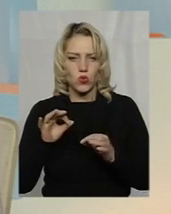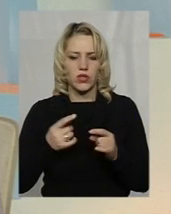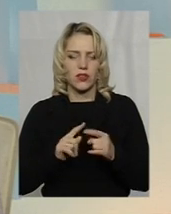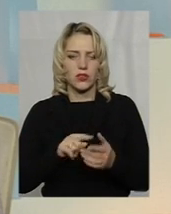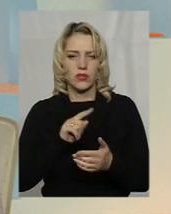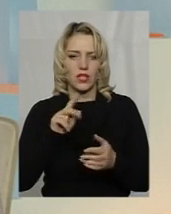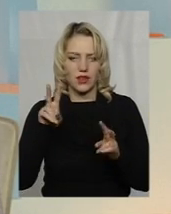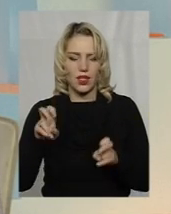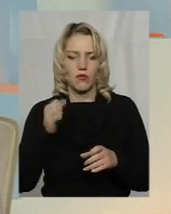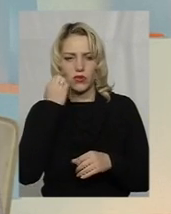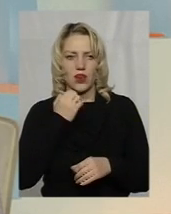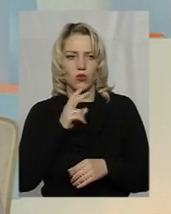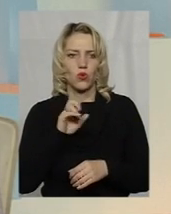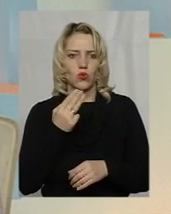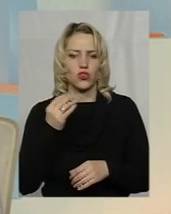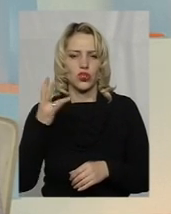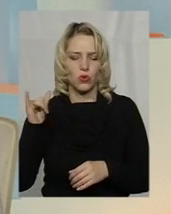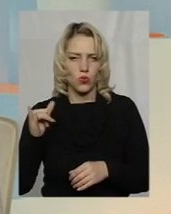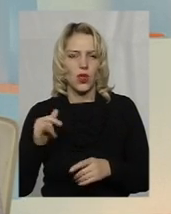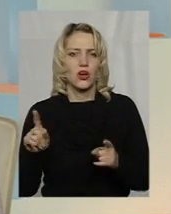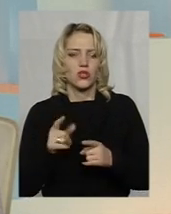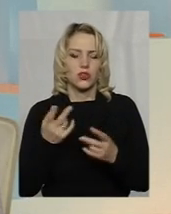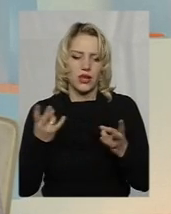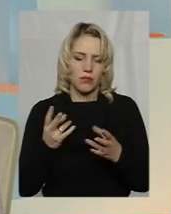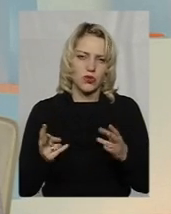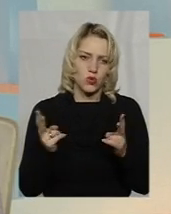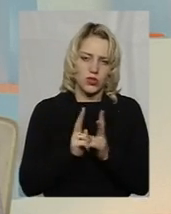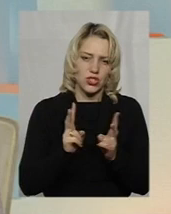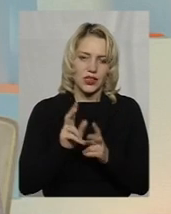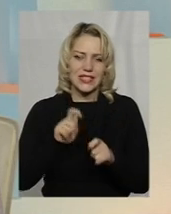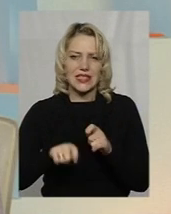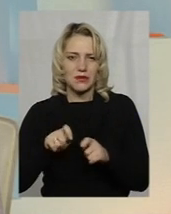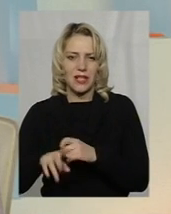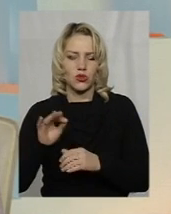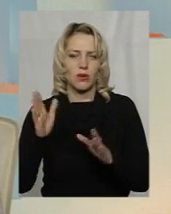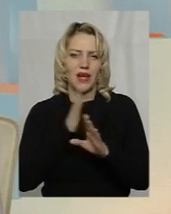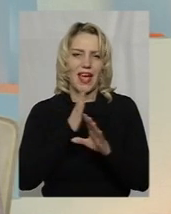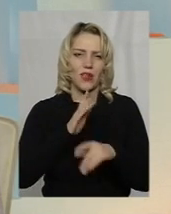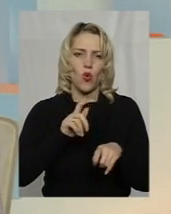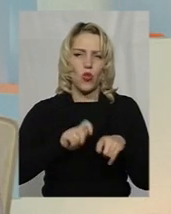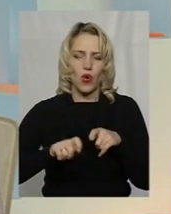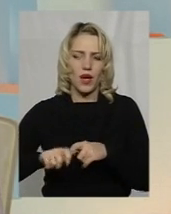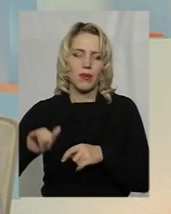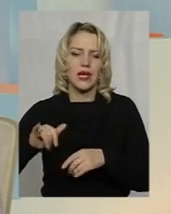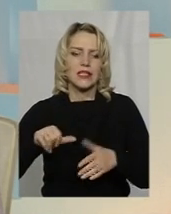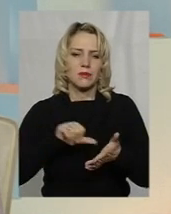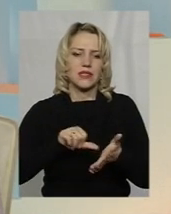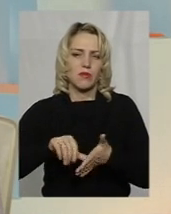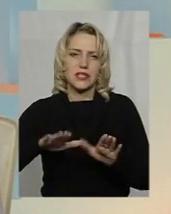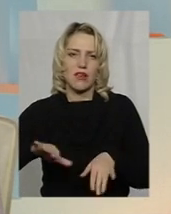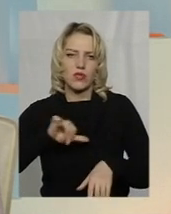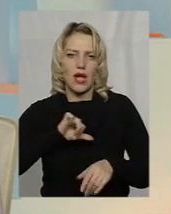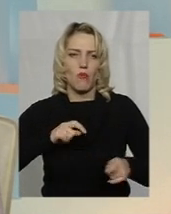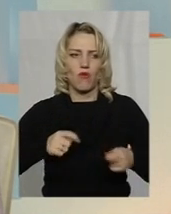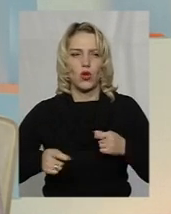Кушніру, який сьогодні зробив цю дискусійну платформу. Треба зустрічатися з експертами, з екологами, з працівниками місцевого сумоврядування, обов'язково,